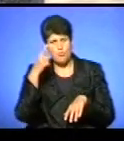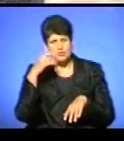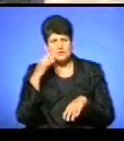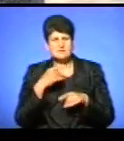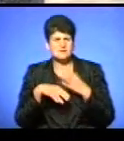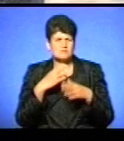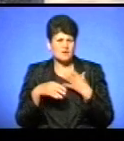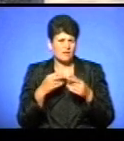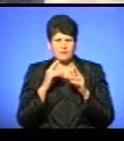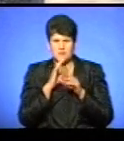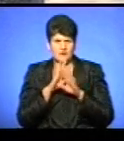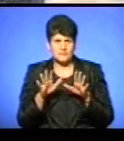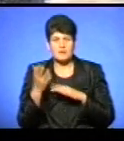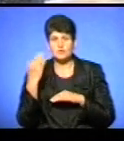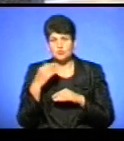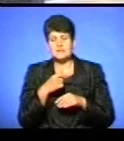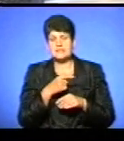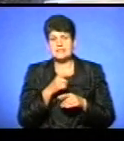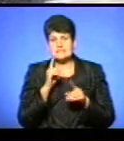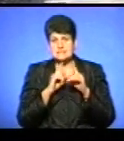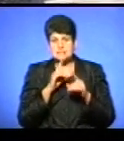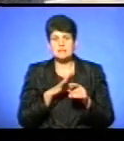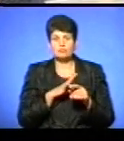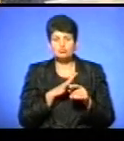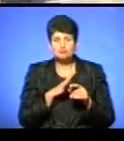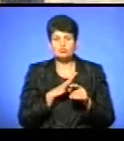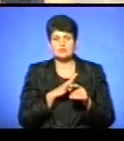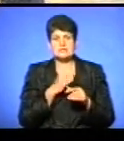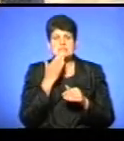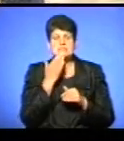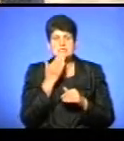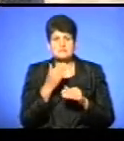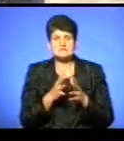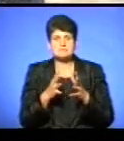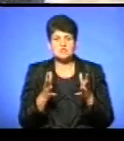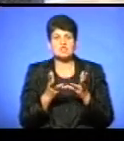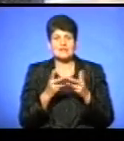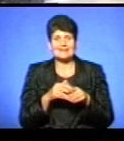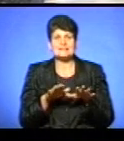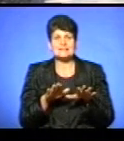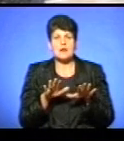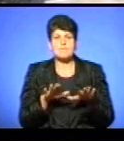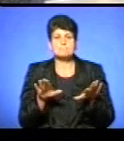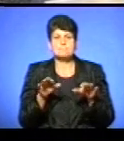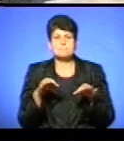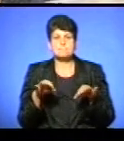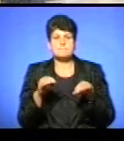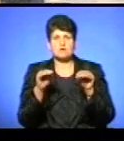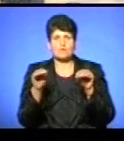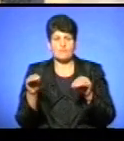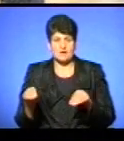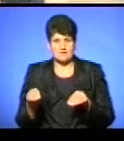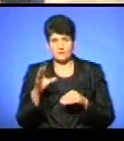І на минулій сесії було моє депутатське запит, триманий колегами відносно збільшення кількість для паркування в нічний час